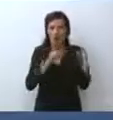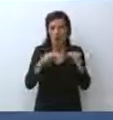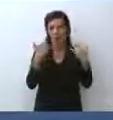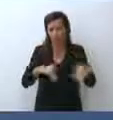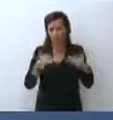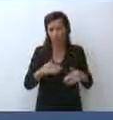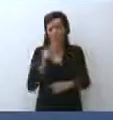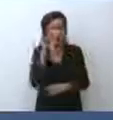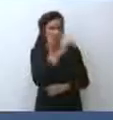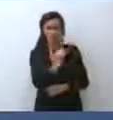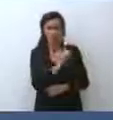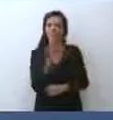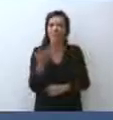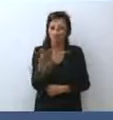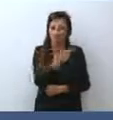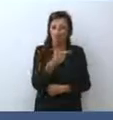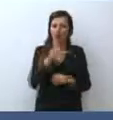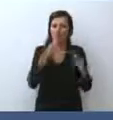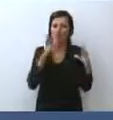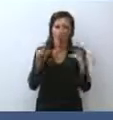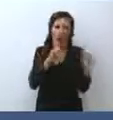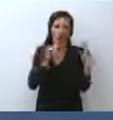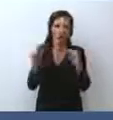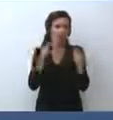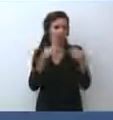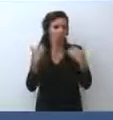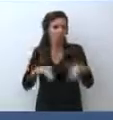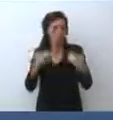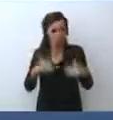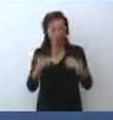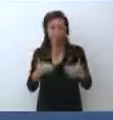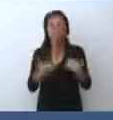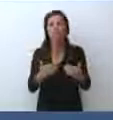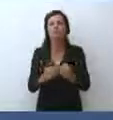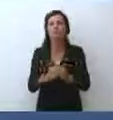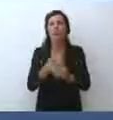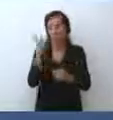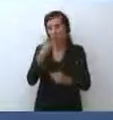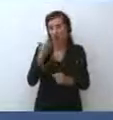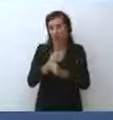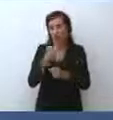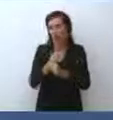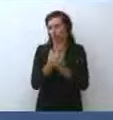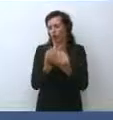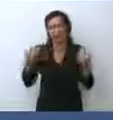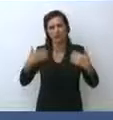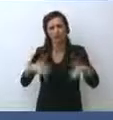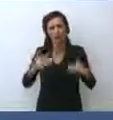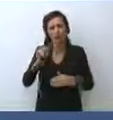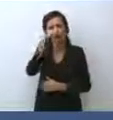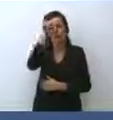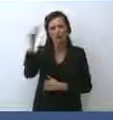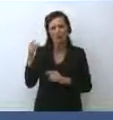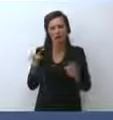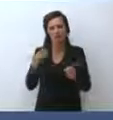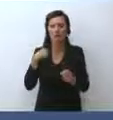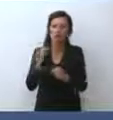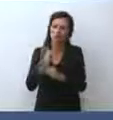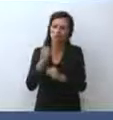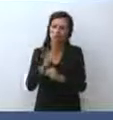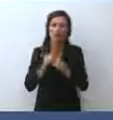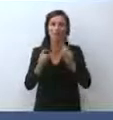'incontro. Ma stiamo lavorando da parecchio. In realtà ci abbiamo lavorato anche tutta l'estate sul decreto delle